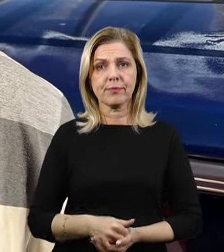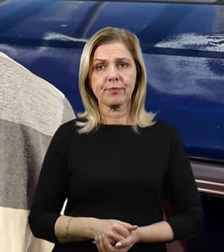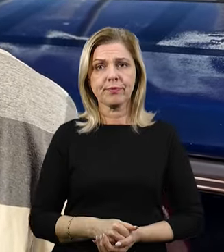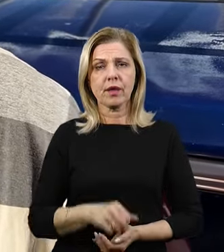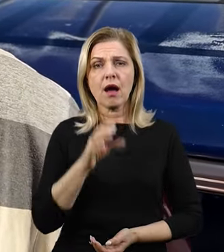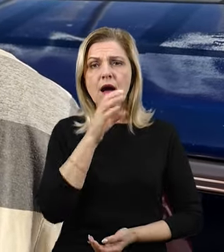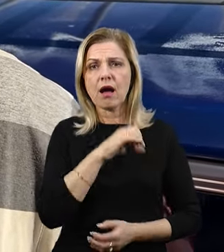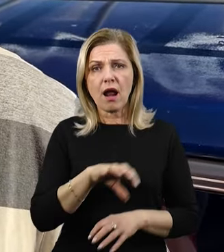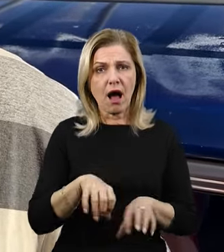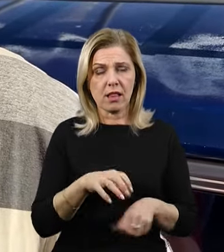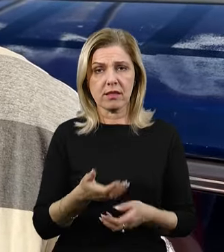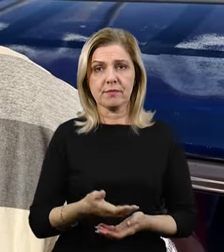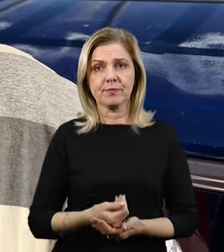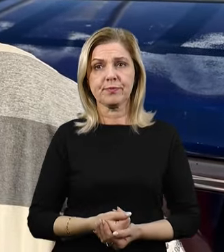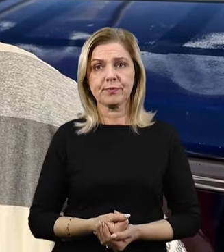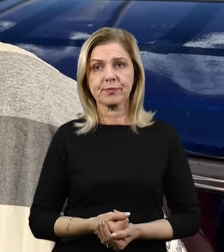крали,